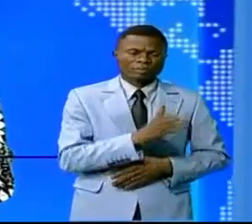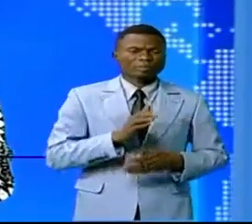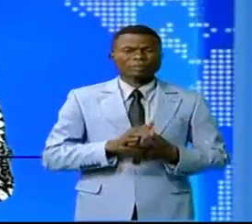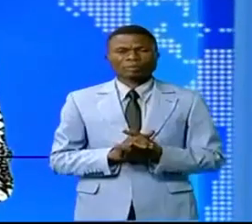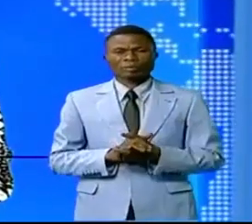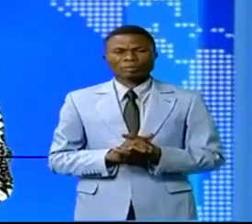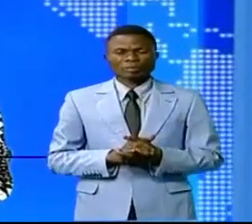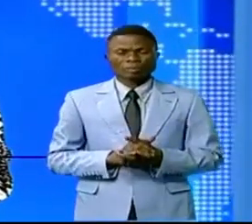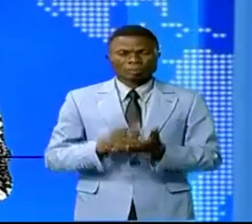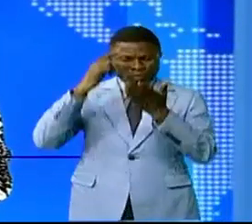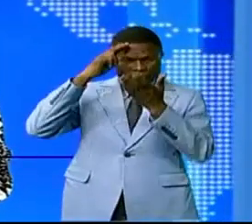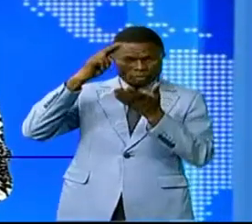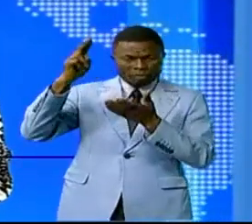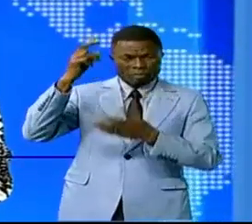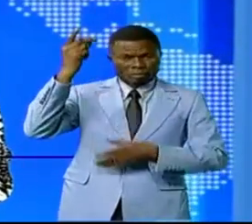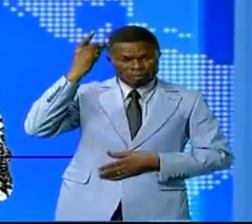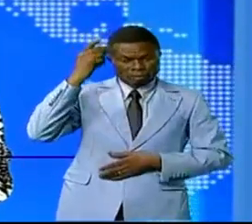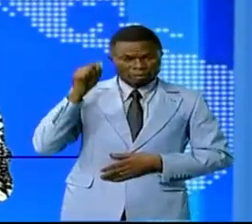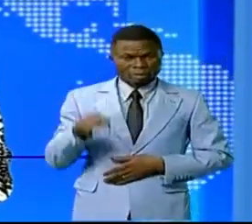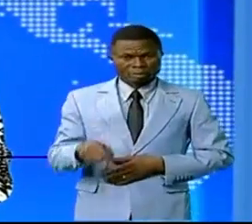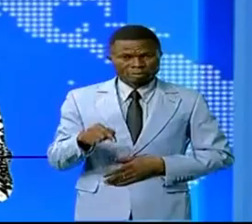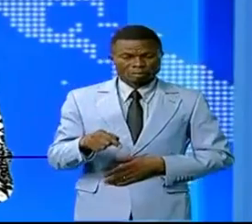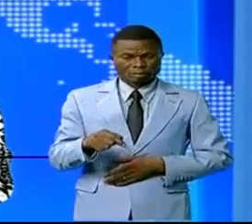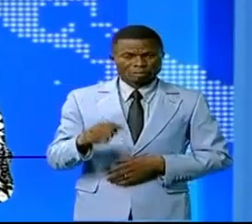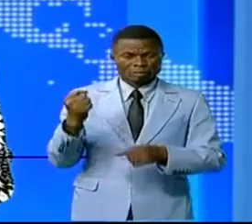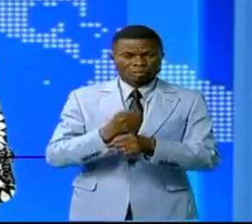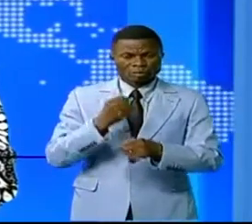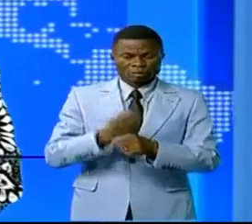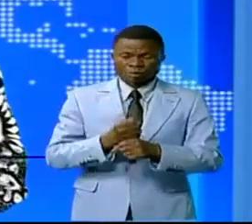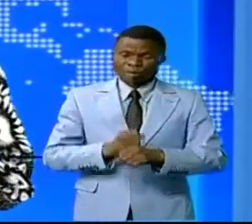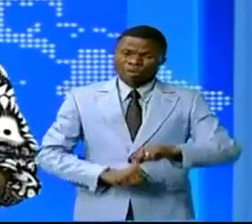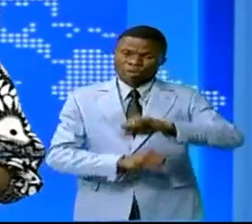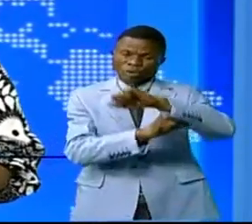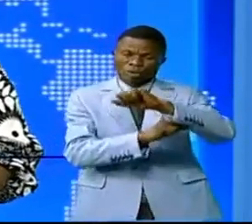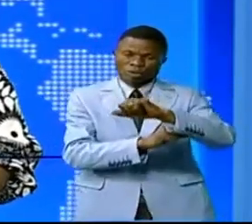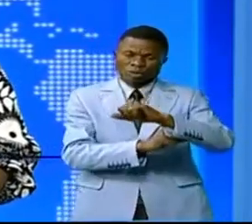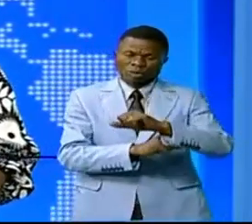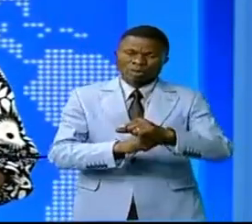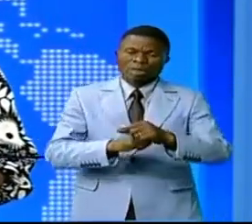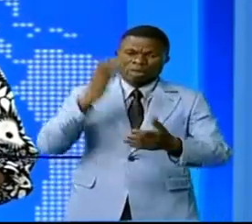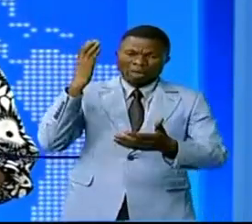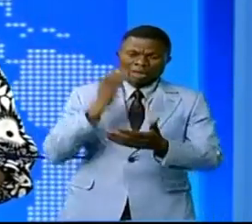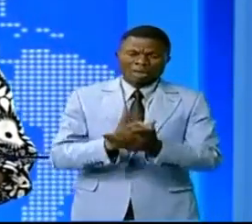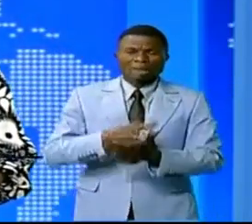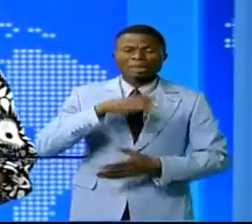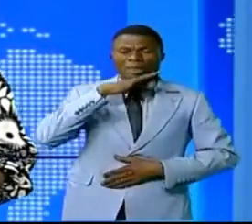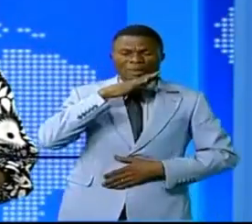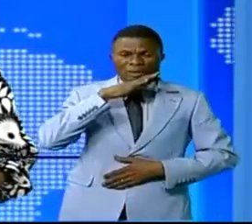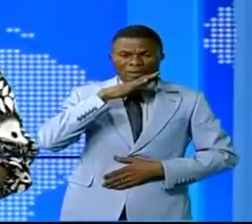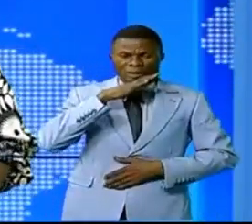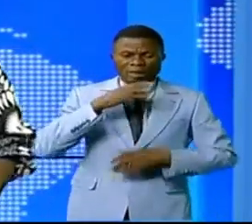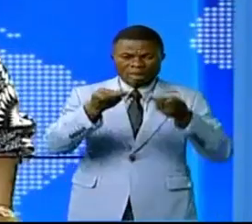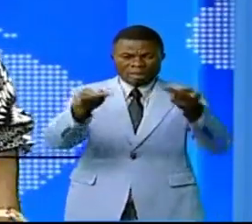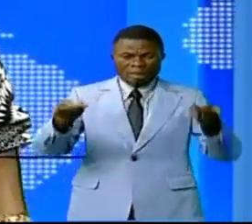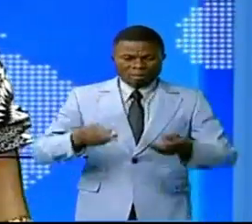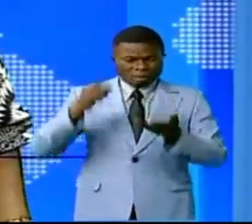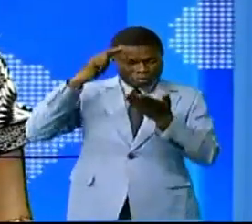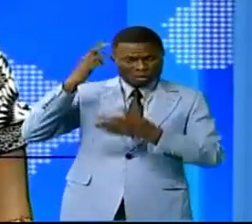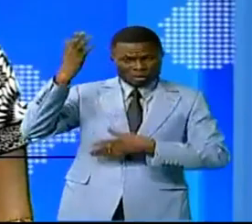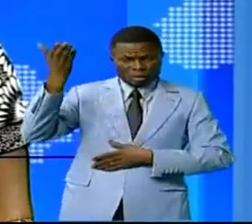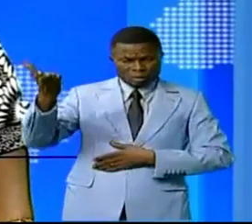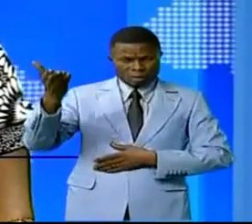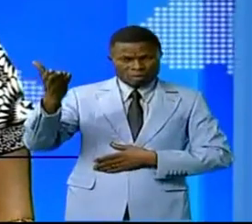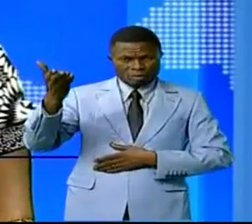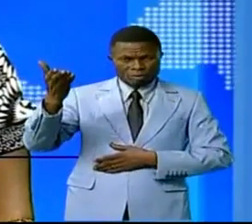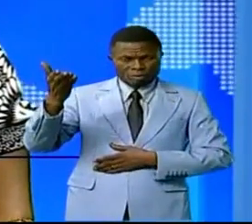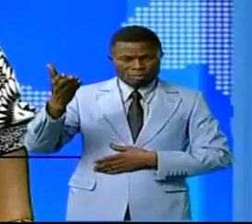A l'université de Kinshasa, opération coûte au point contre l'insalubrité sur le site universitaire.